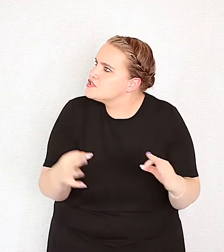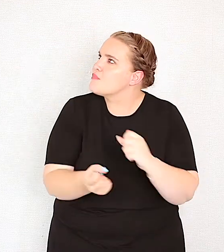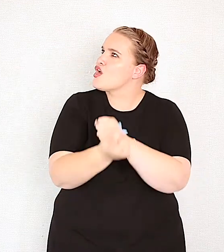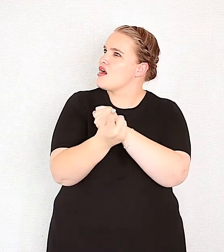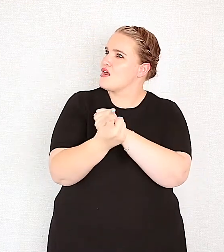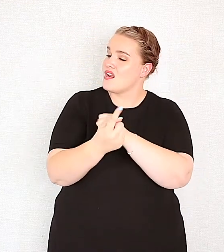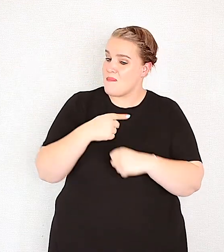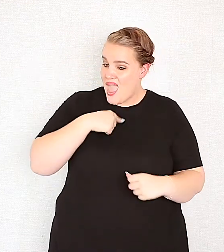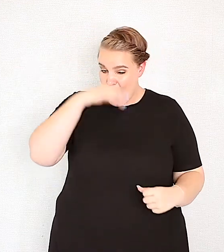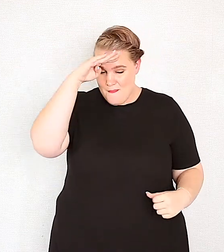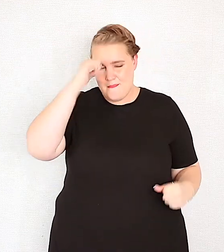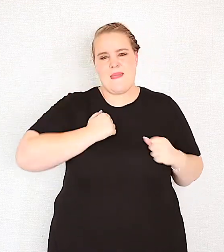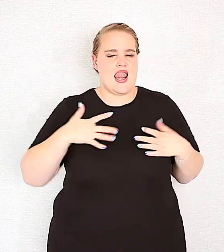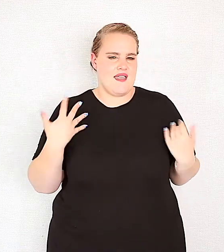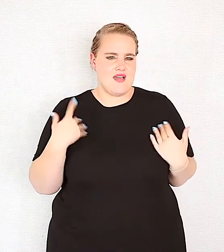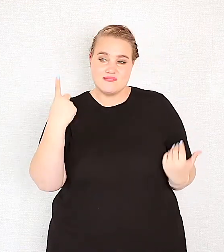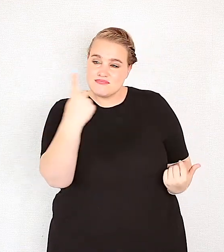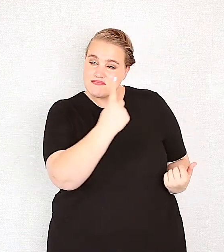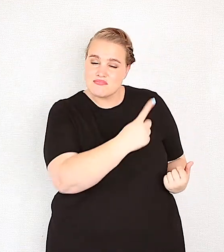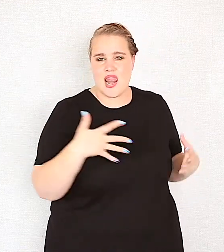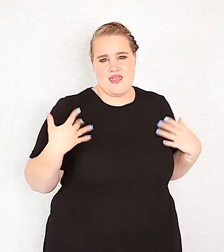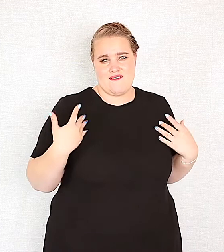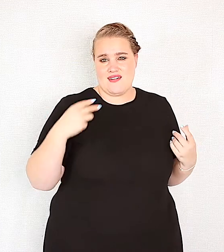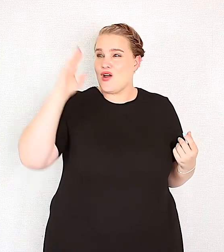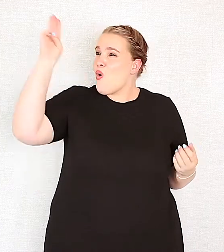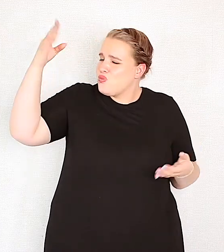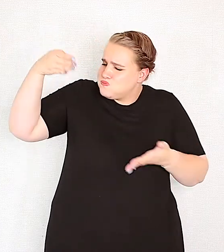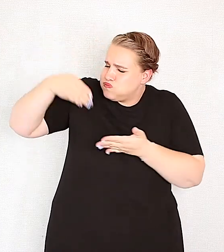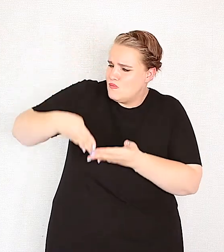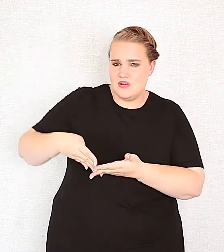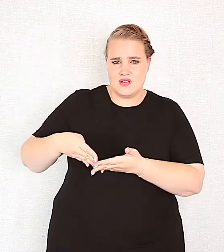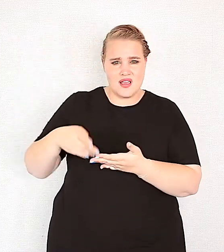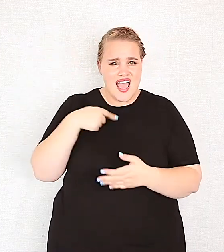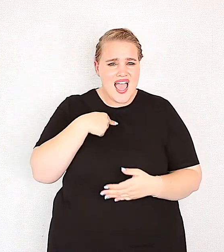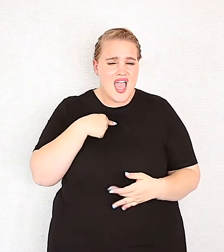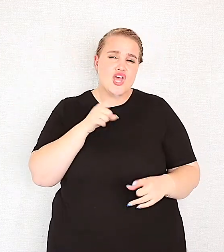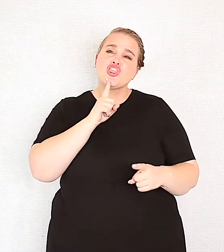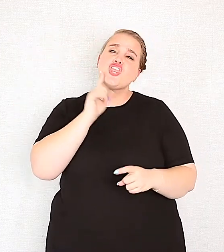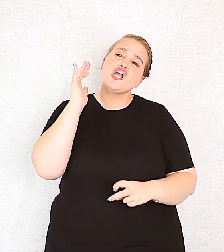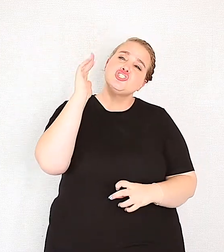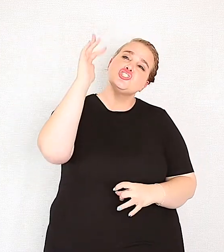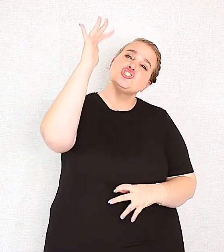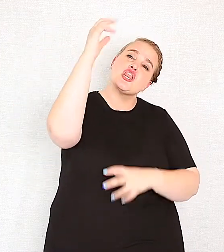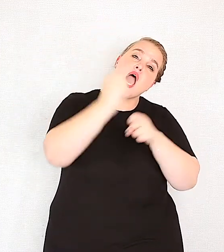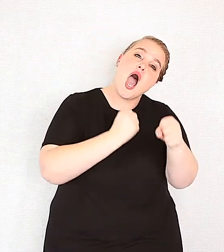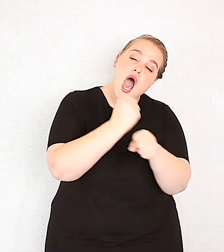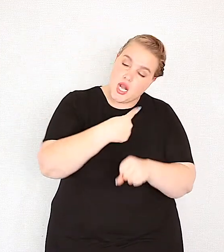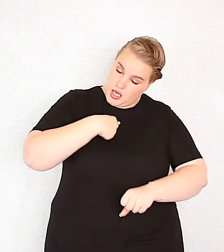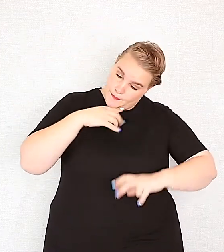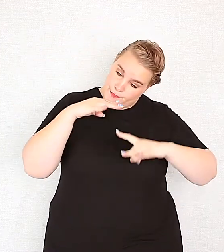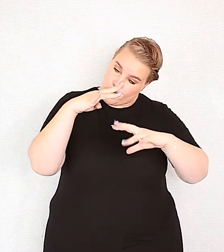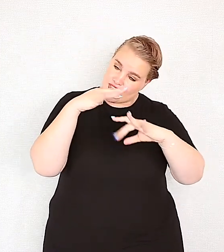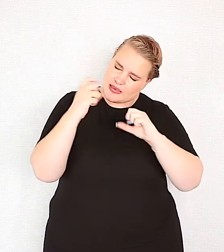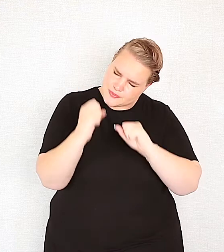daarom geer het my hoop oor my lewe en elke van ons lewe, wat jy sê, ek is by jou. As ek hierdie goed oor duisende jare, oor honderd jare kon voorspel, en